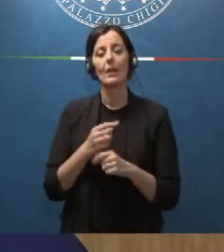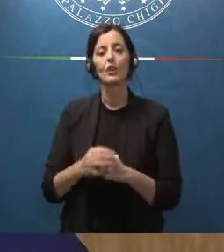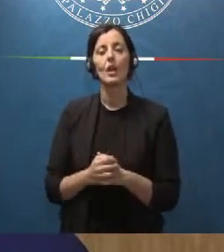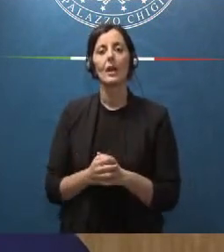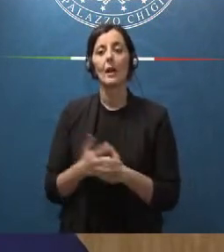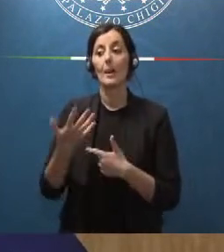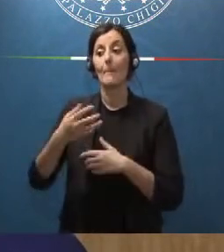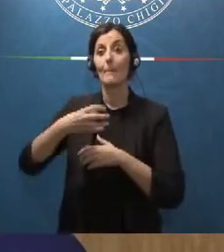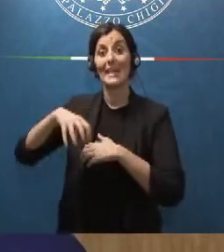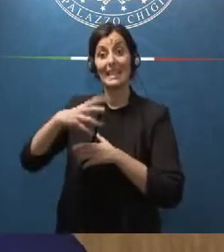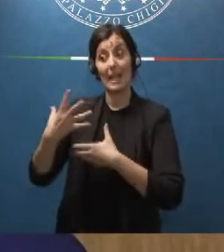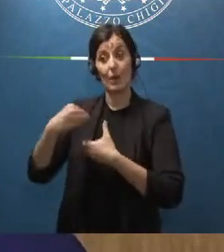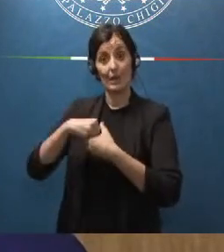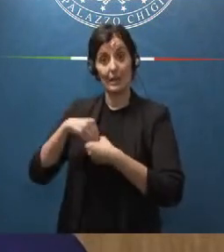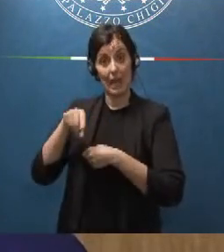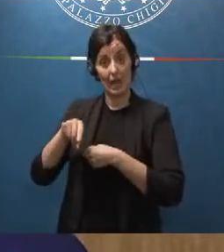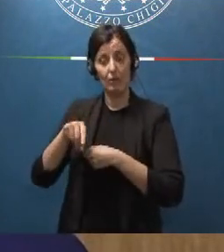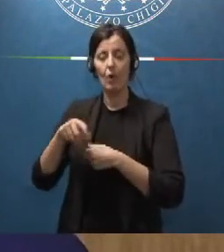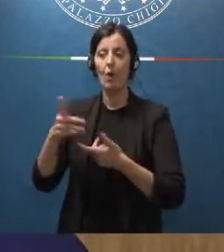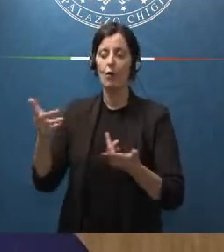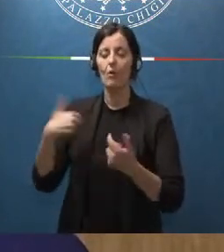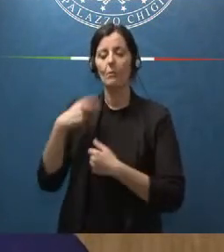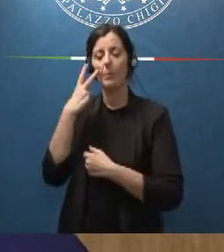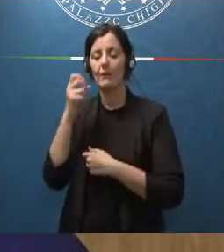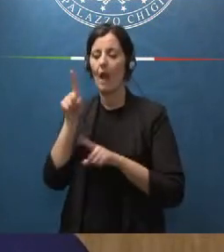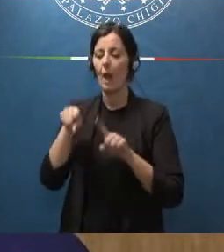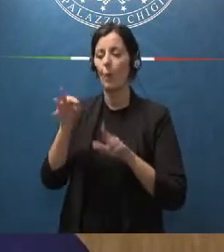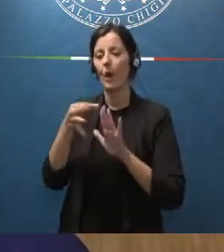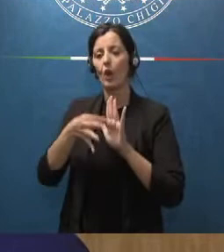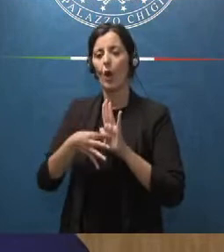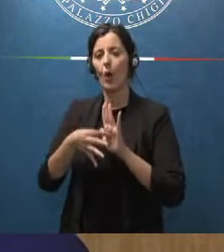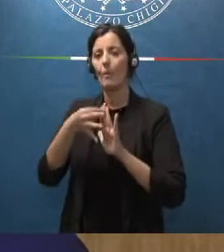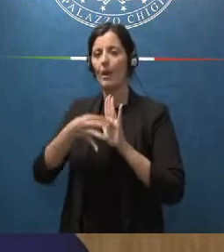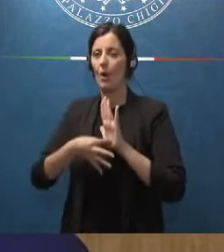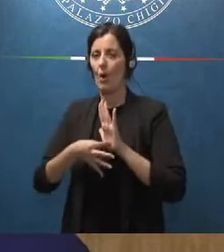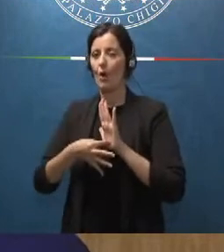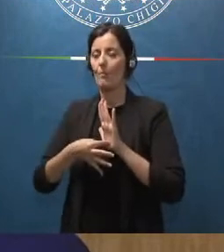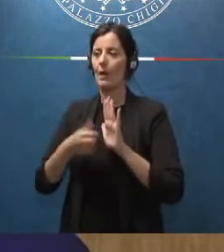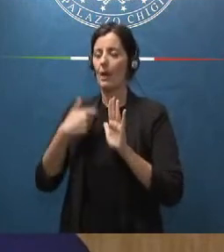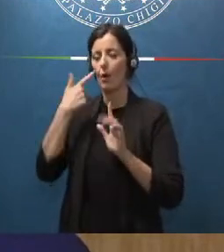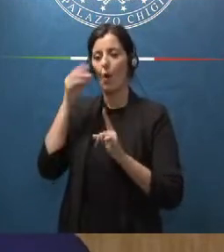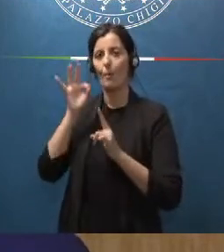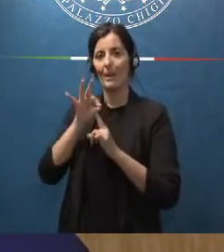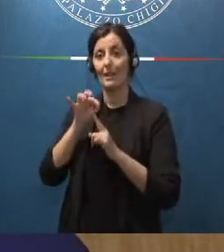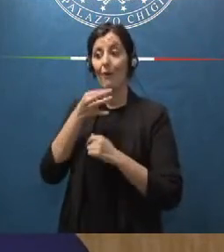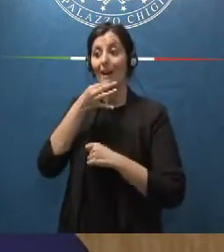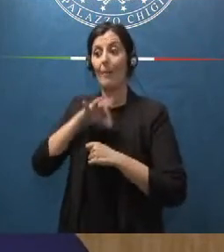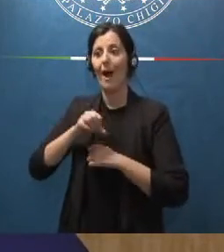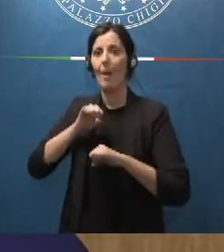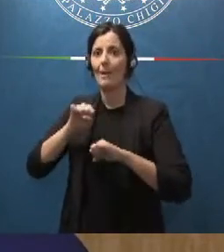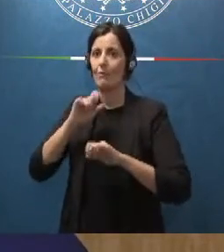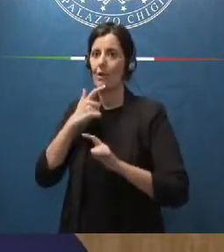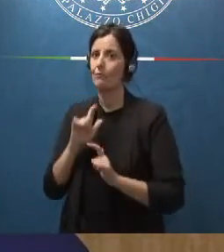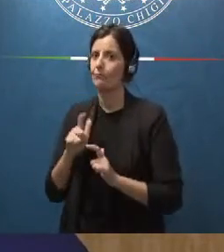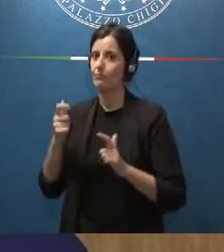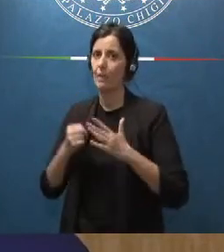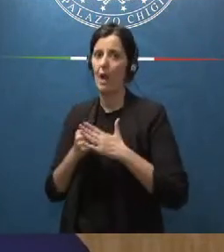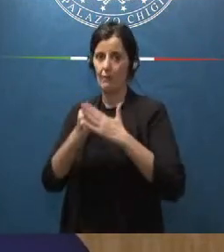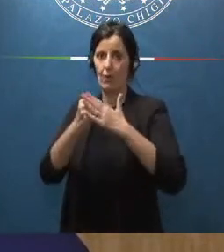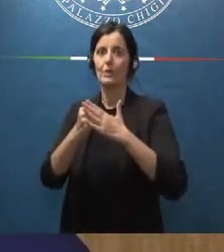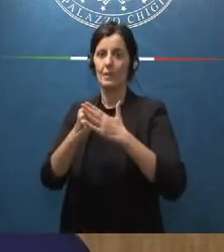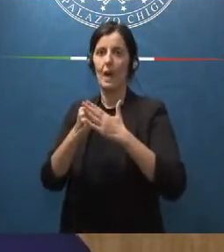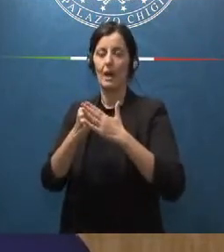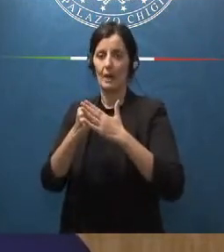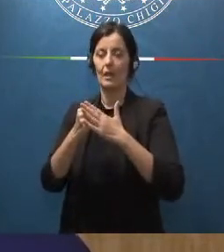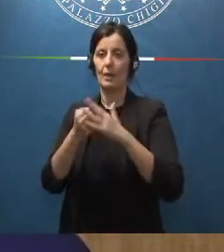ministero degli interni abbiamo previsto delle norme intese a rafforzare la capacità amministrativa di